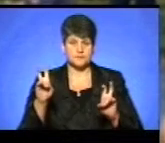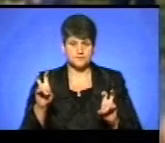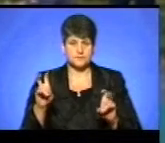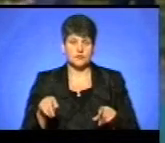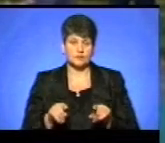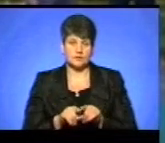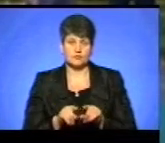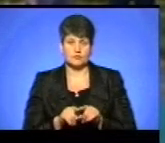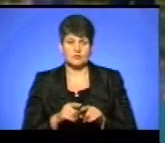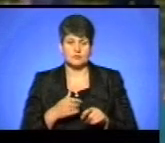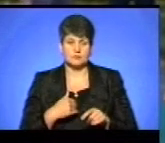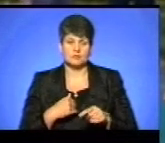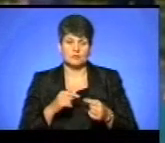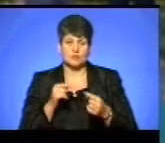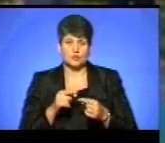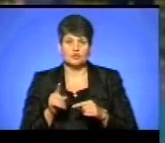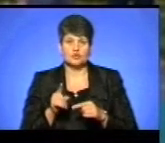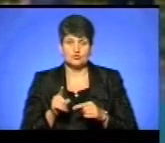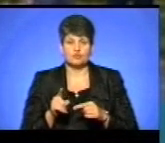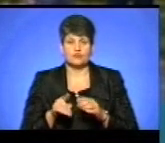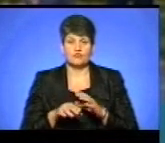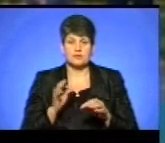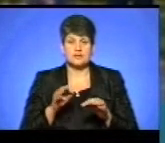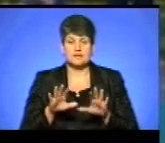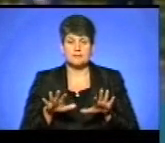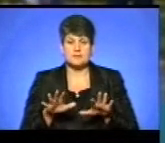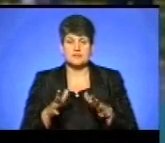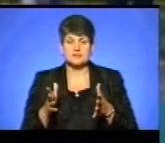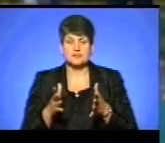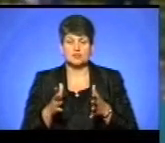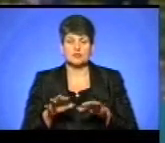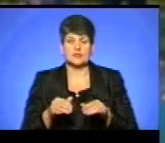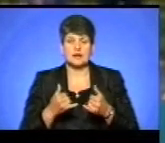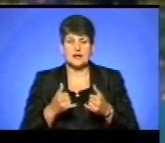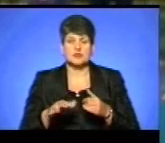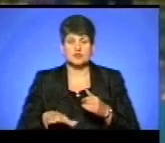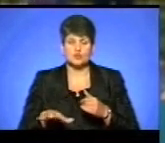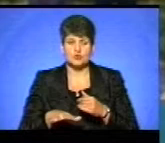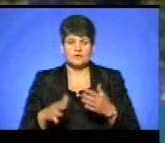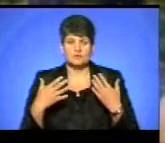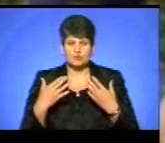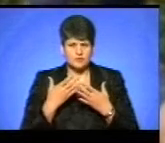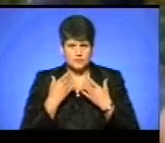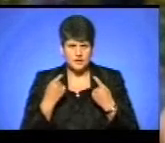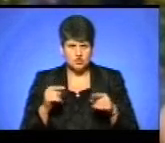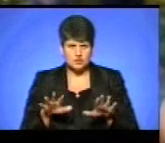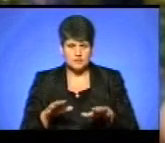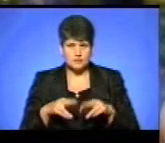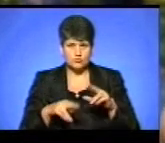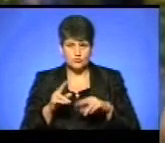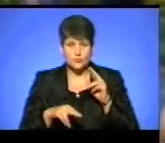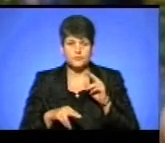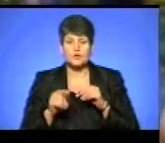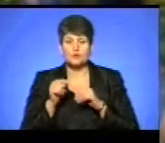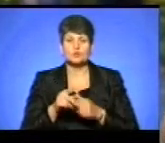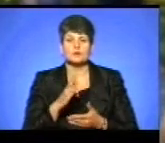Однозначно, що проти. Ну і чому вибрати місце, що для зону відпочинку, що немає інших місць, де будови. Тут